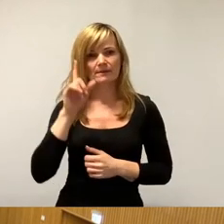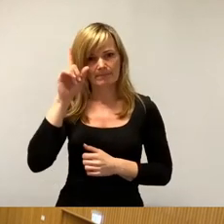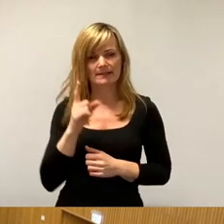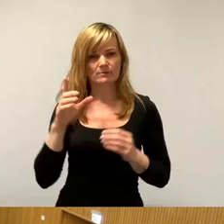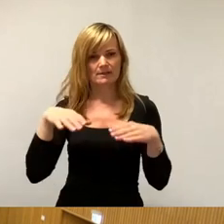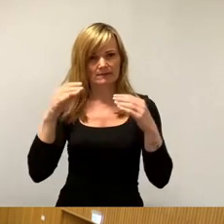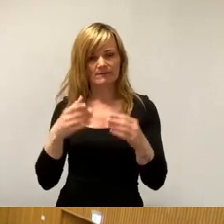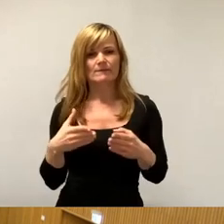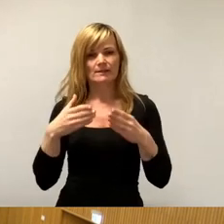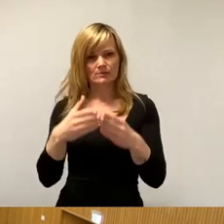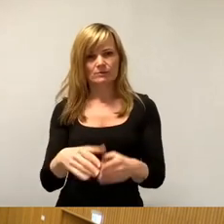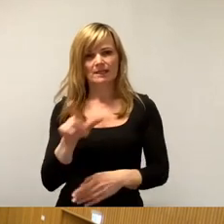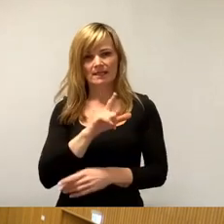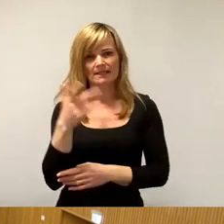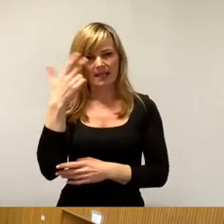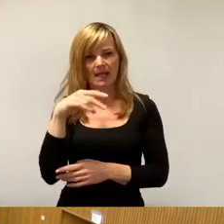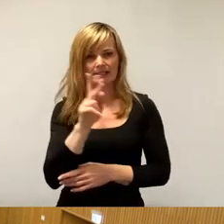Fraktion Die Linke, Herr Kießling. Vielen Dank.